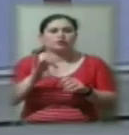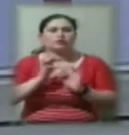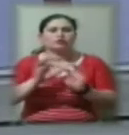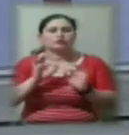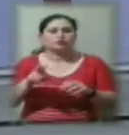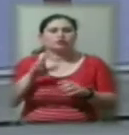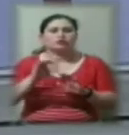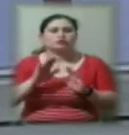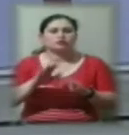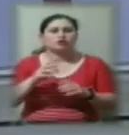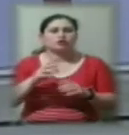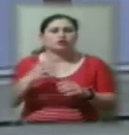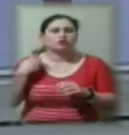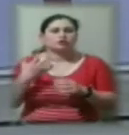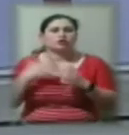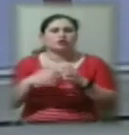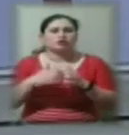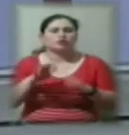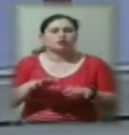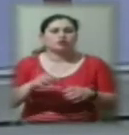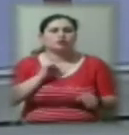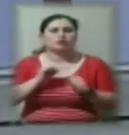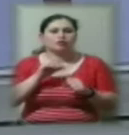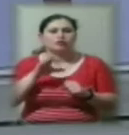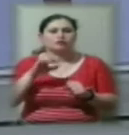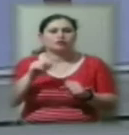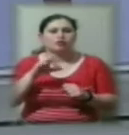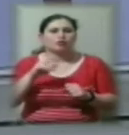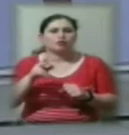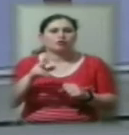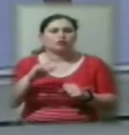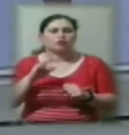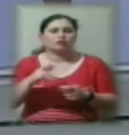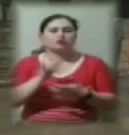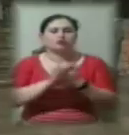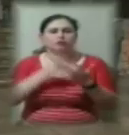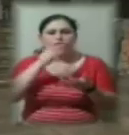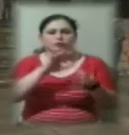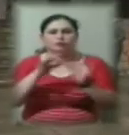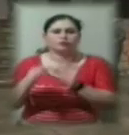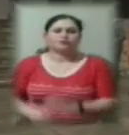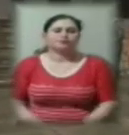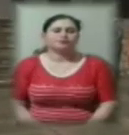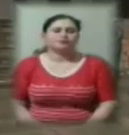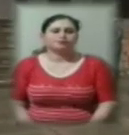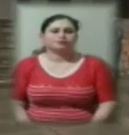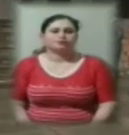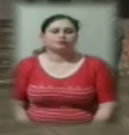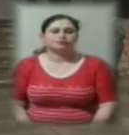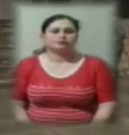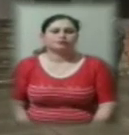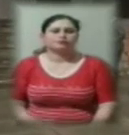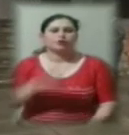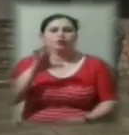начальника Херсонського міського управління освіти Олена Кулик. Подробиці у наступному сюжеті. У січні в результаті